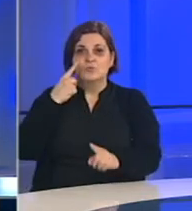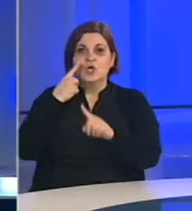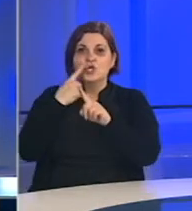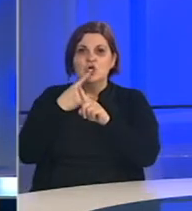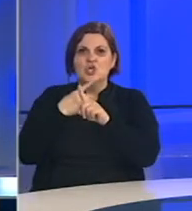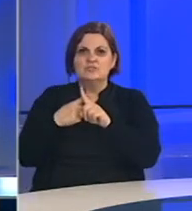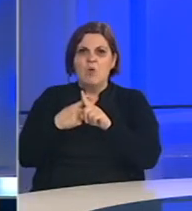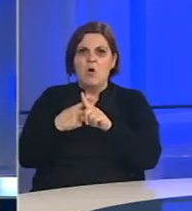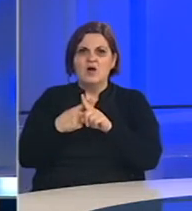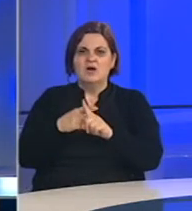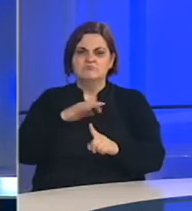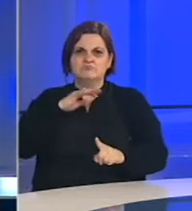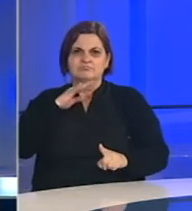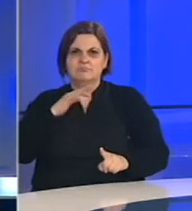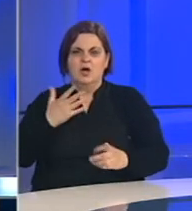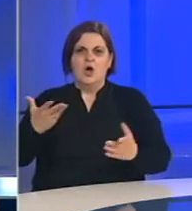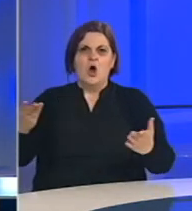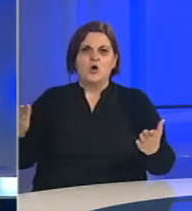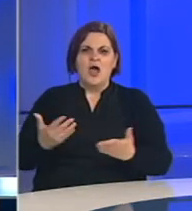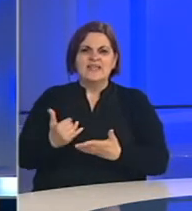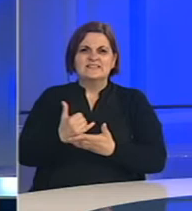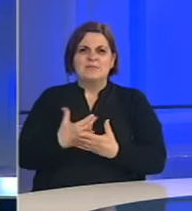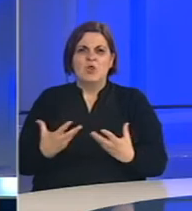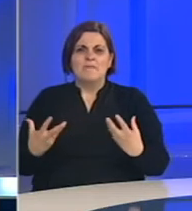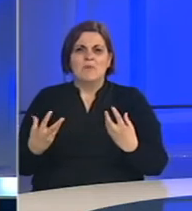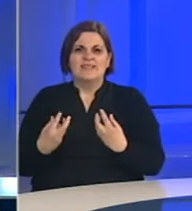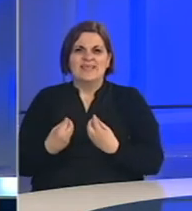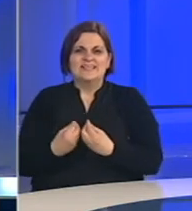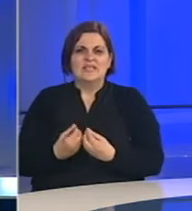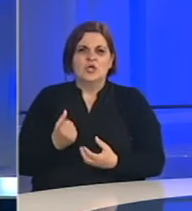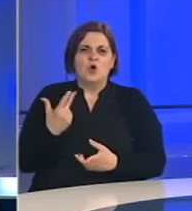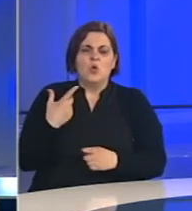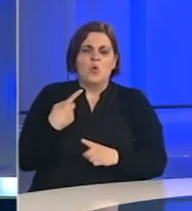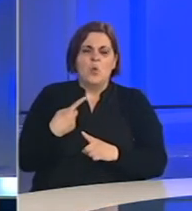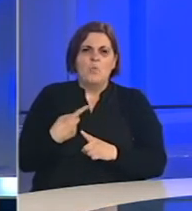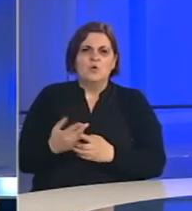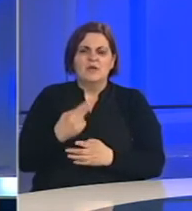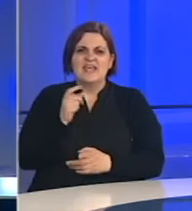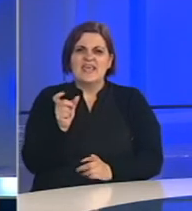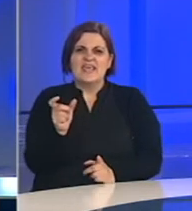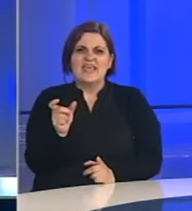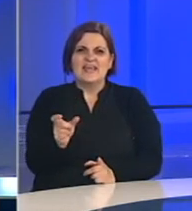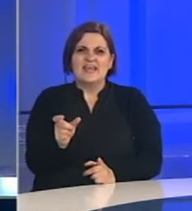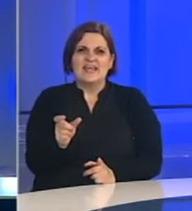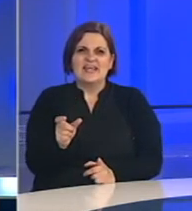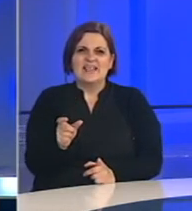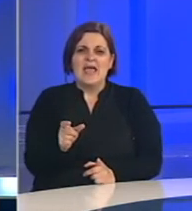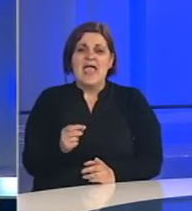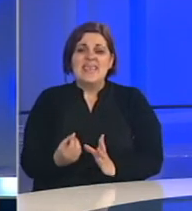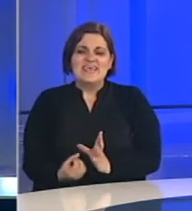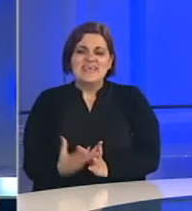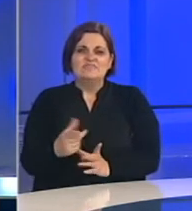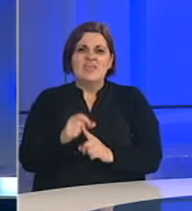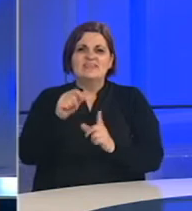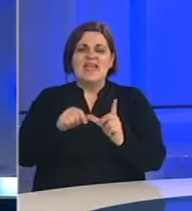retorike koja se podvodi pod zajednički i često korišten termin. To je izvorni Dejton, na